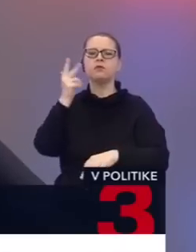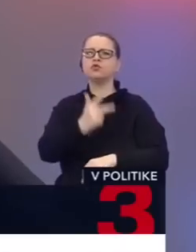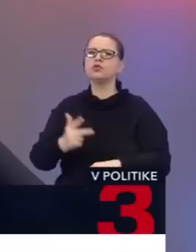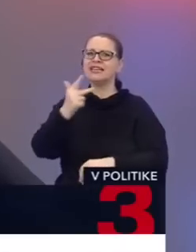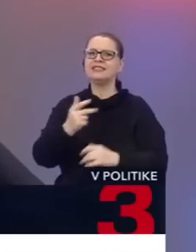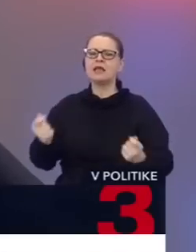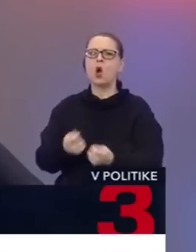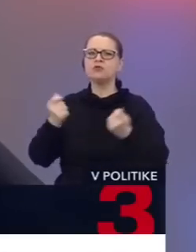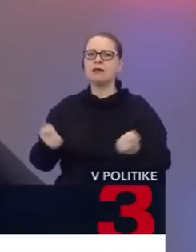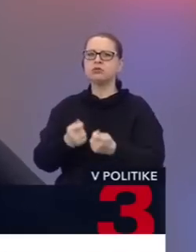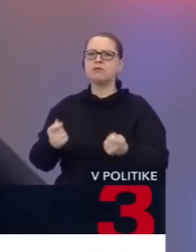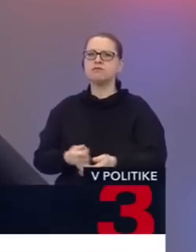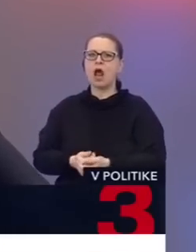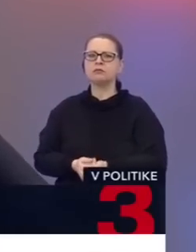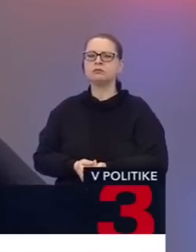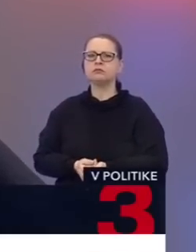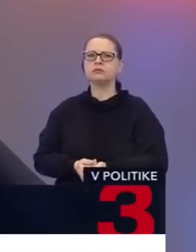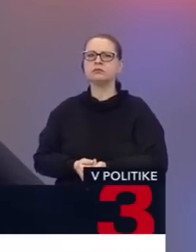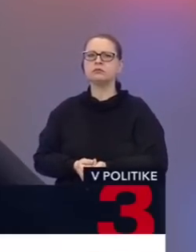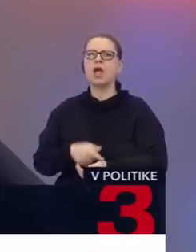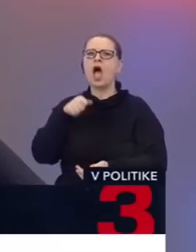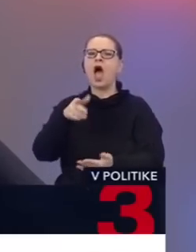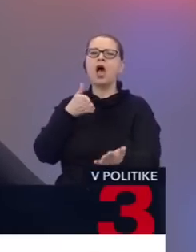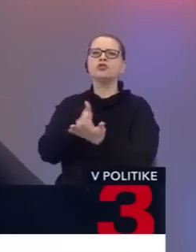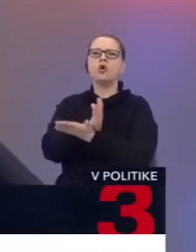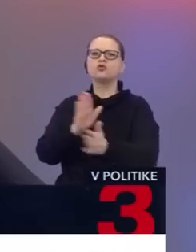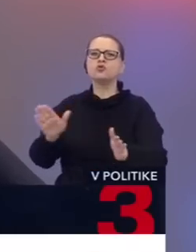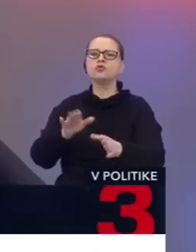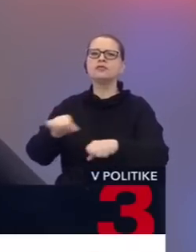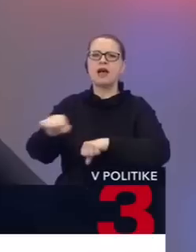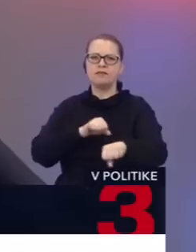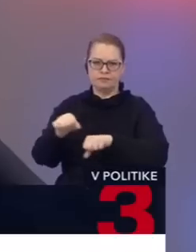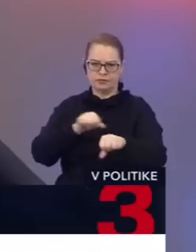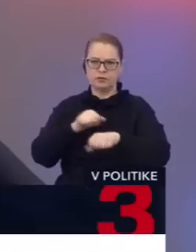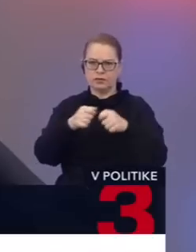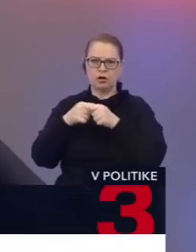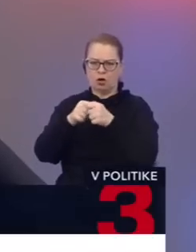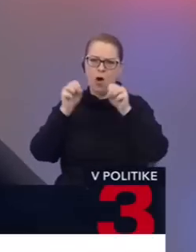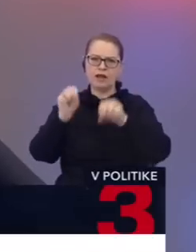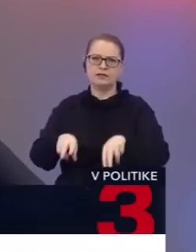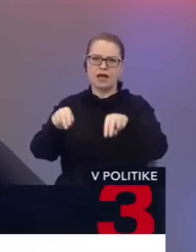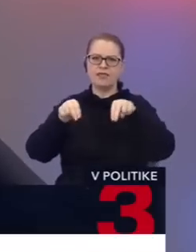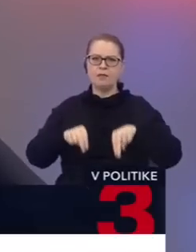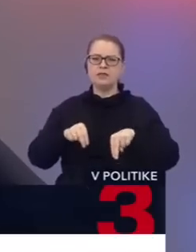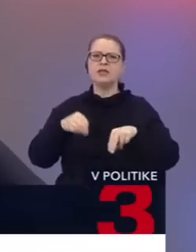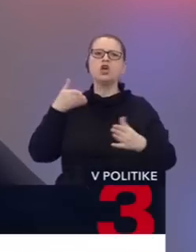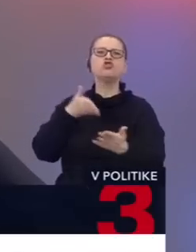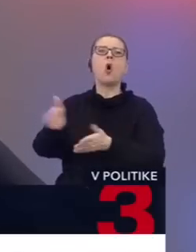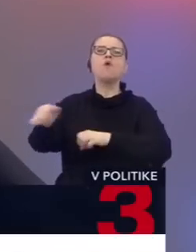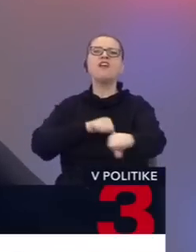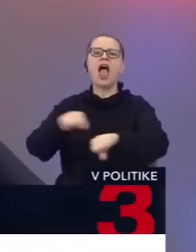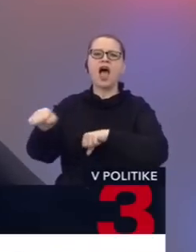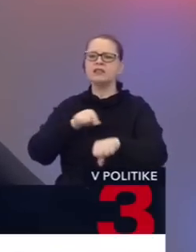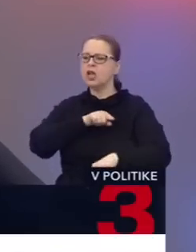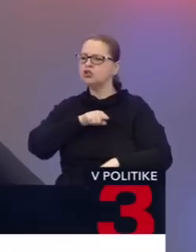septembra a že doslúhujúca koalícia alebo koalícia v demisii dovládne až do